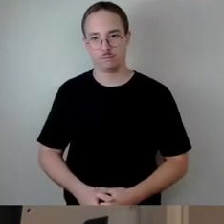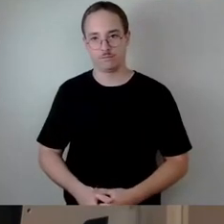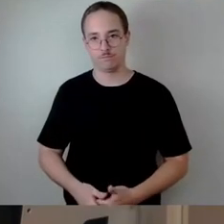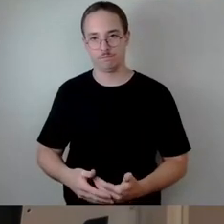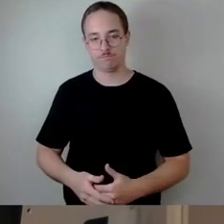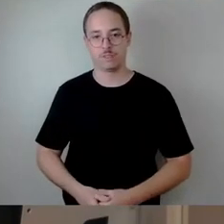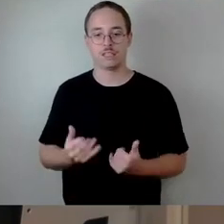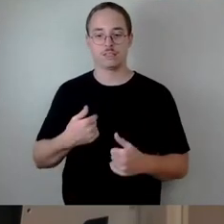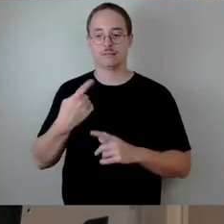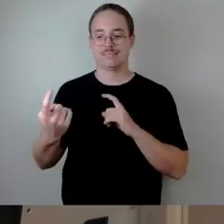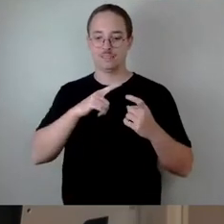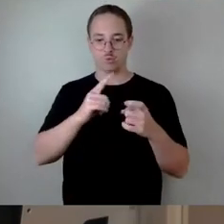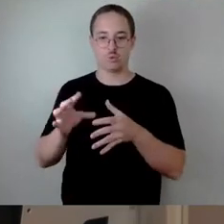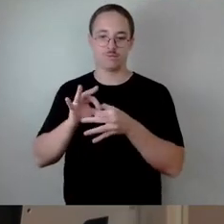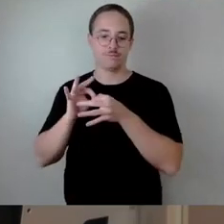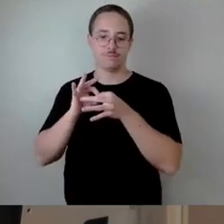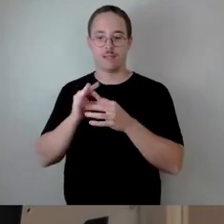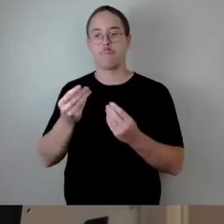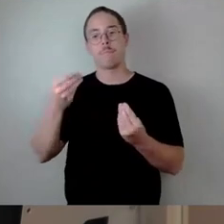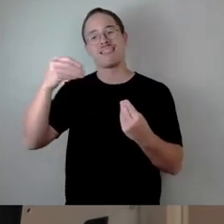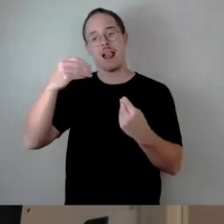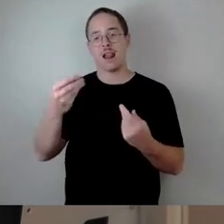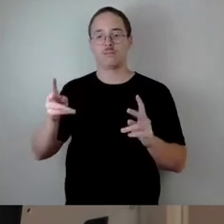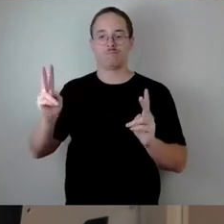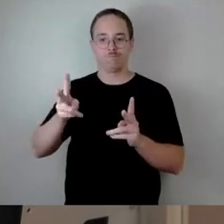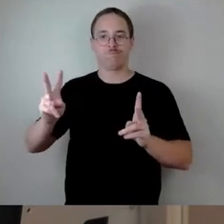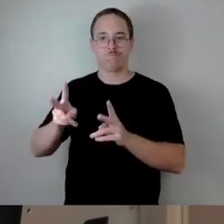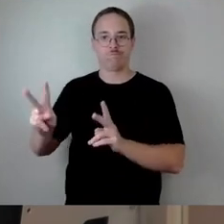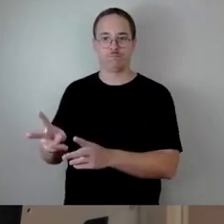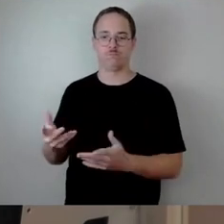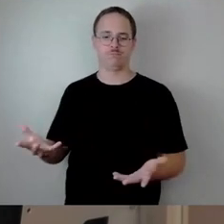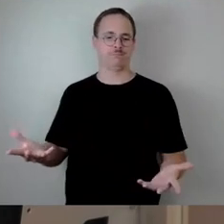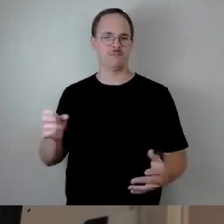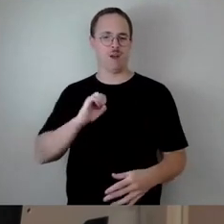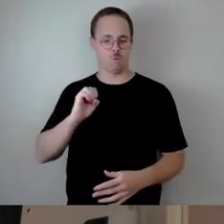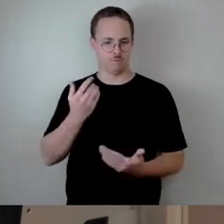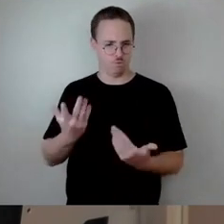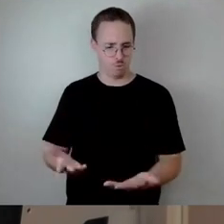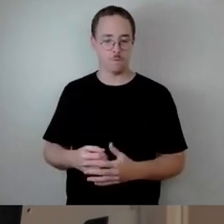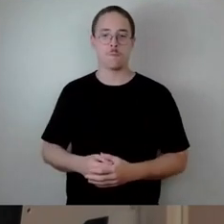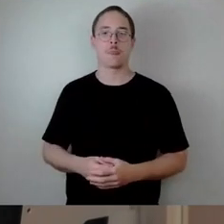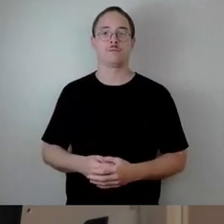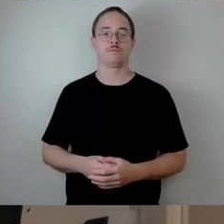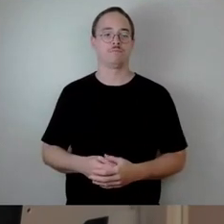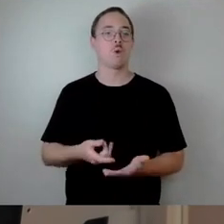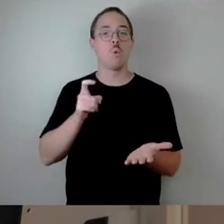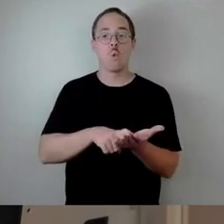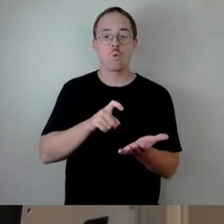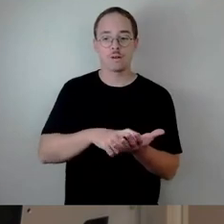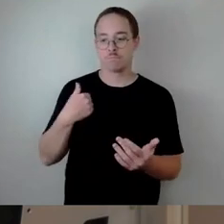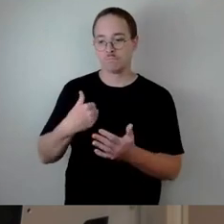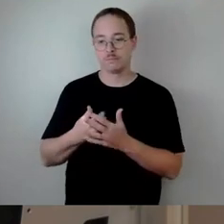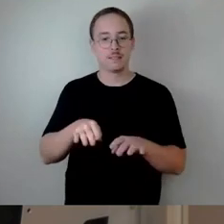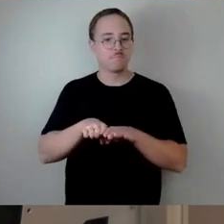kurz darauf hinweisen, warum wir dieses Defizit vor uns sehen. Über die Ursachen ist bisher nicht gesprochen oder sehr wenig